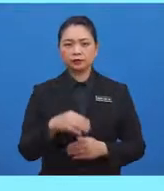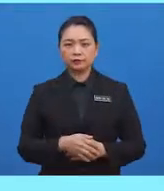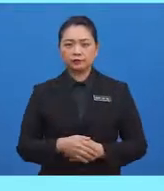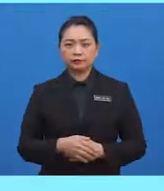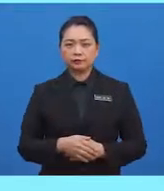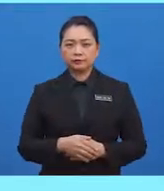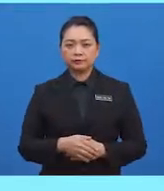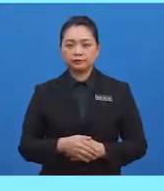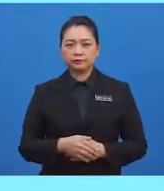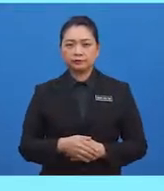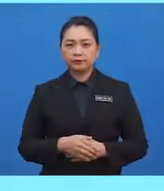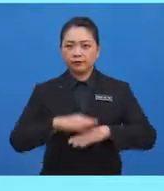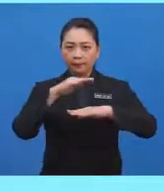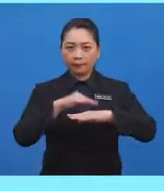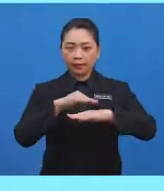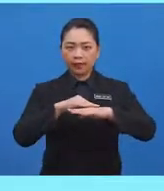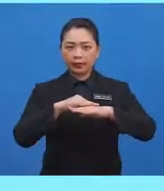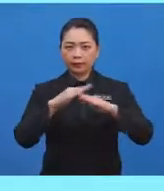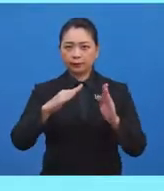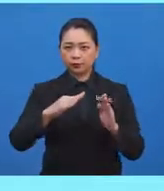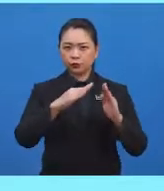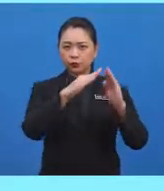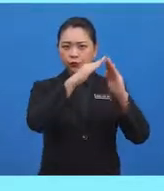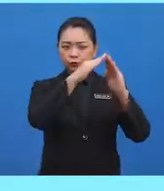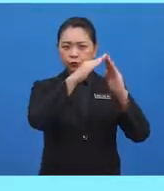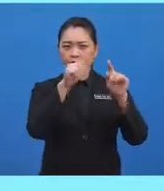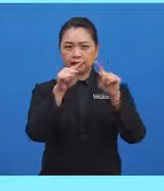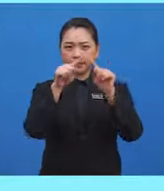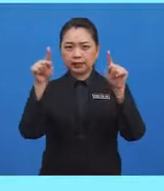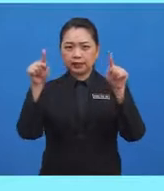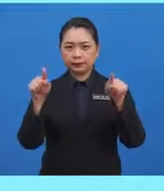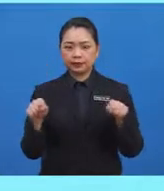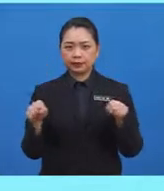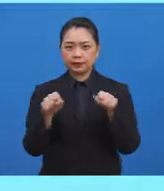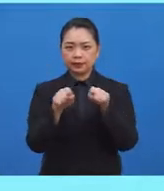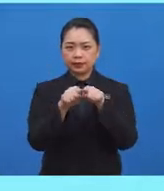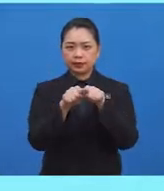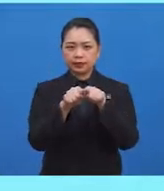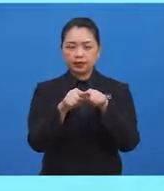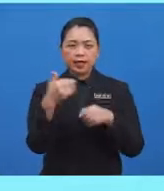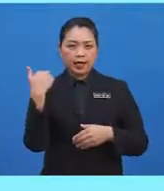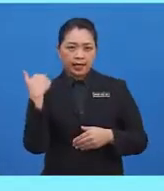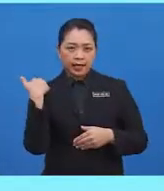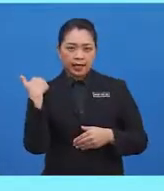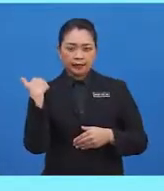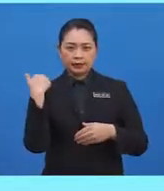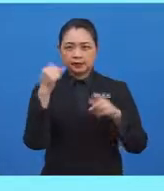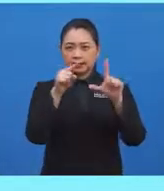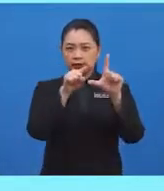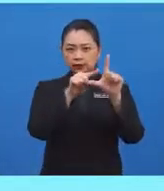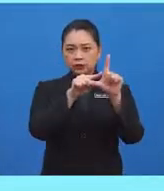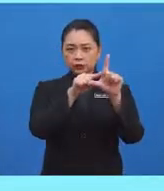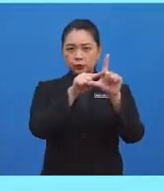Pada penjuru, segi empat tepat tersebut, terdapat ruang antara